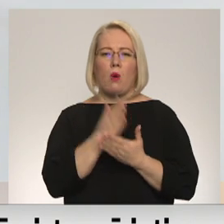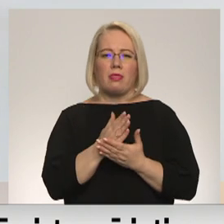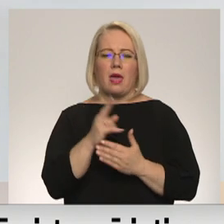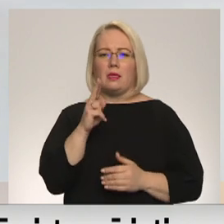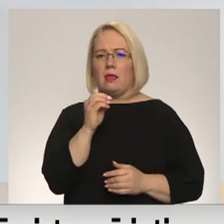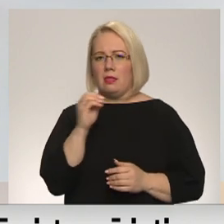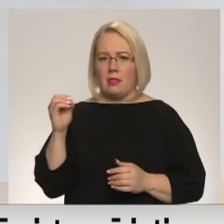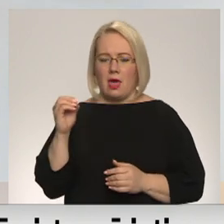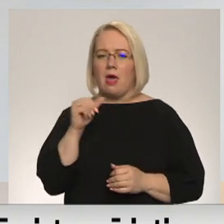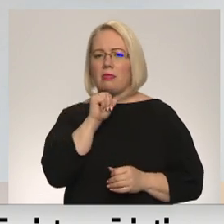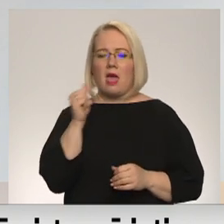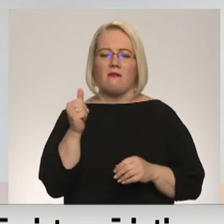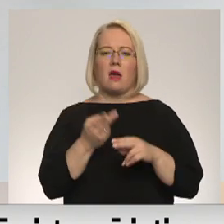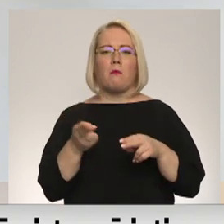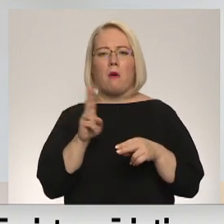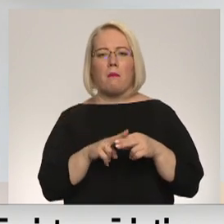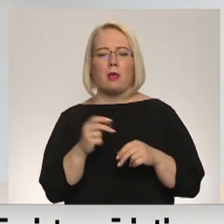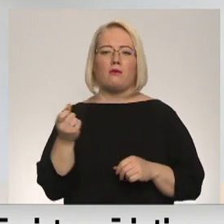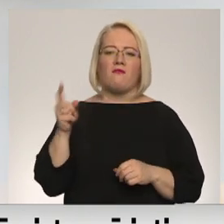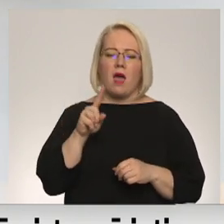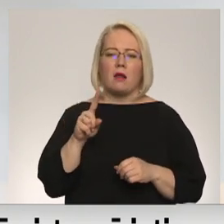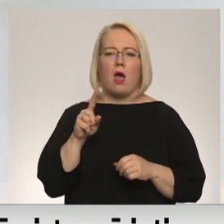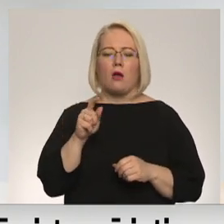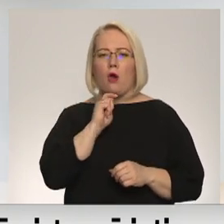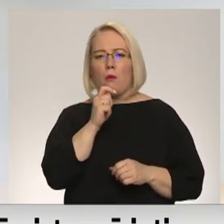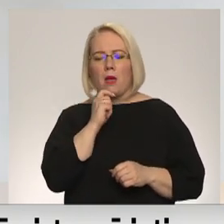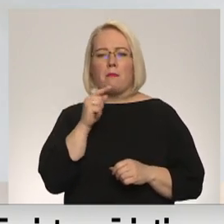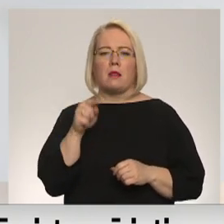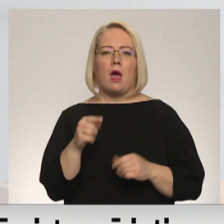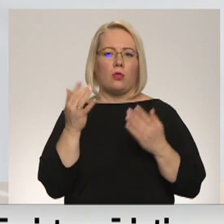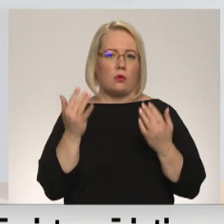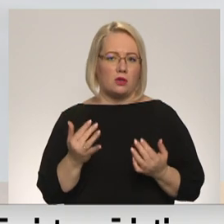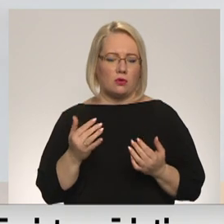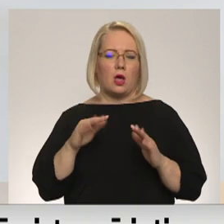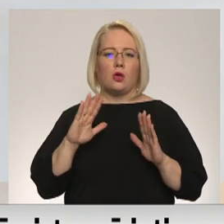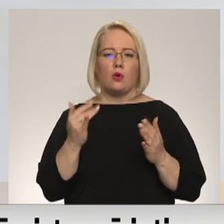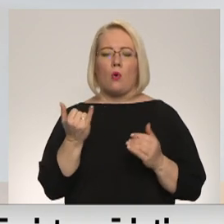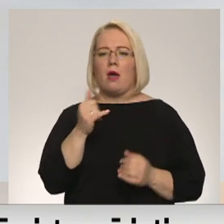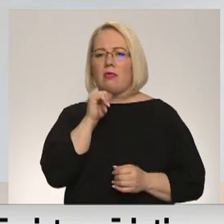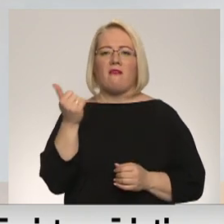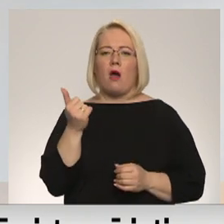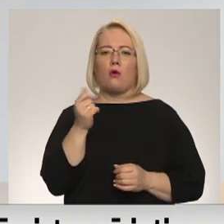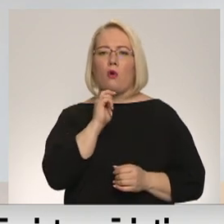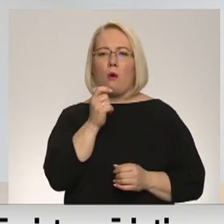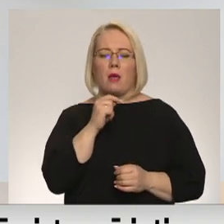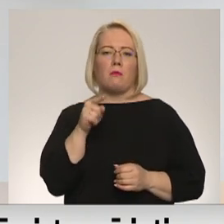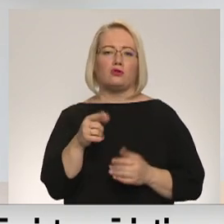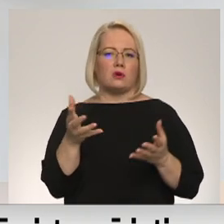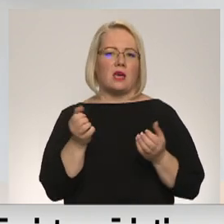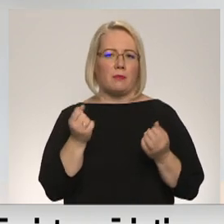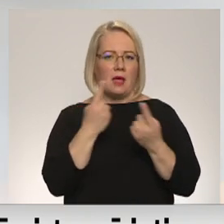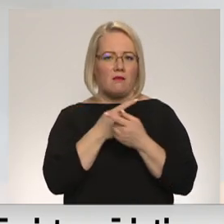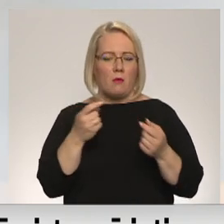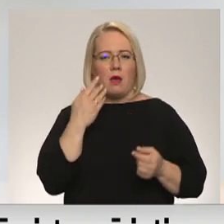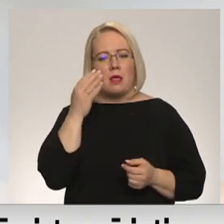Nevaru papildus vairāk komentēt par šādu veidu iznākumu, jo nevar arī jums komentēt šo saņemto informāciju, kas